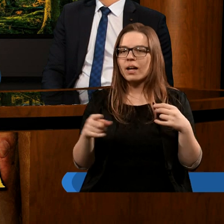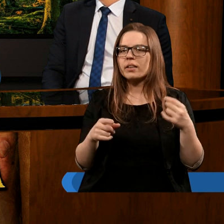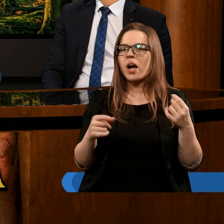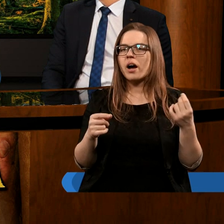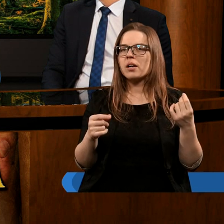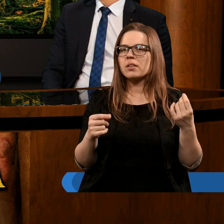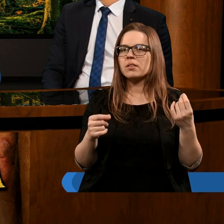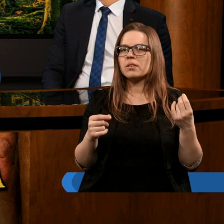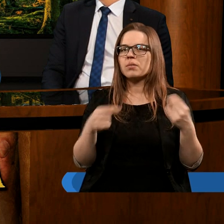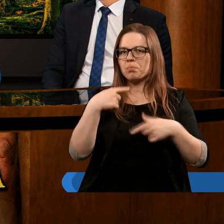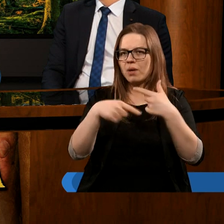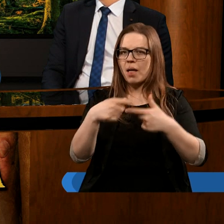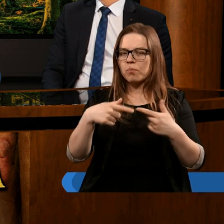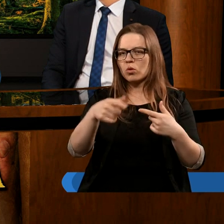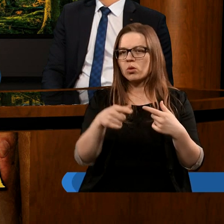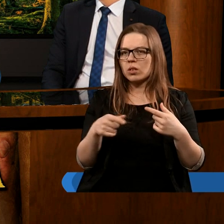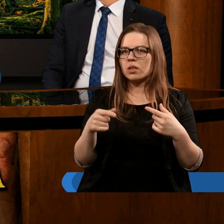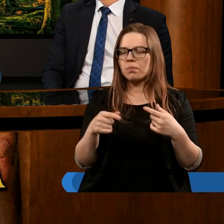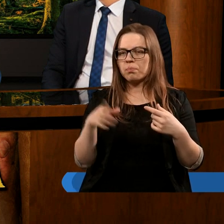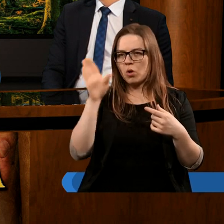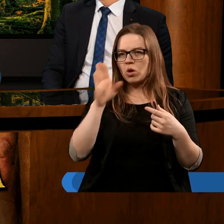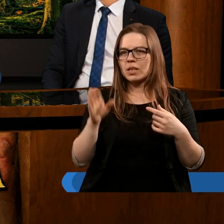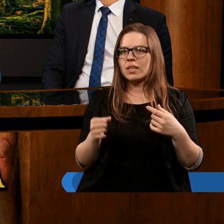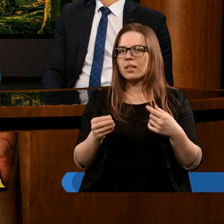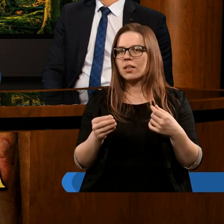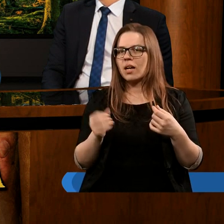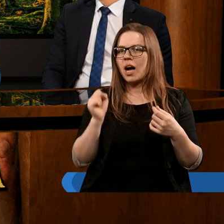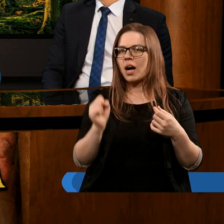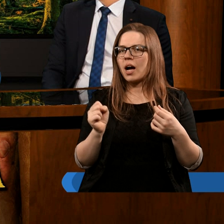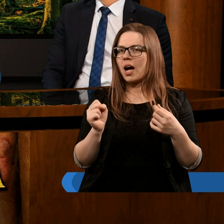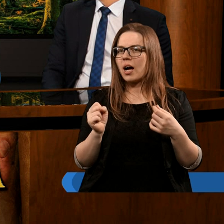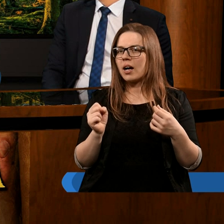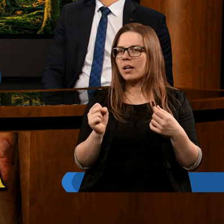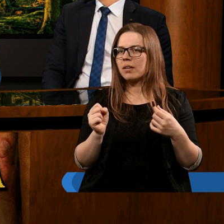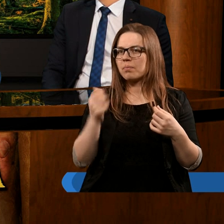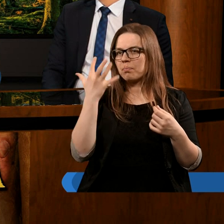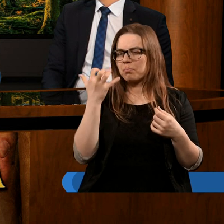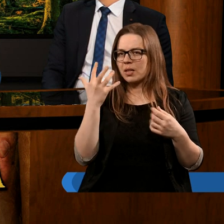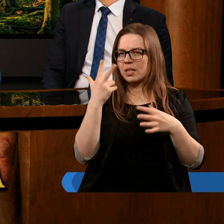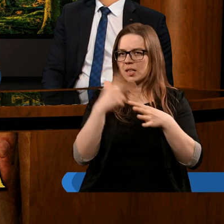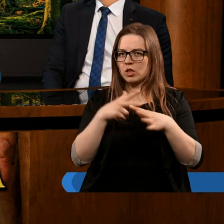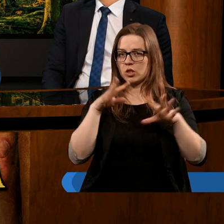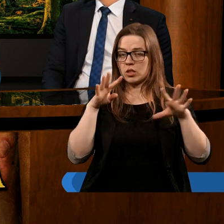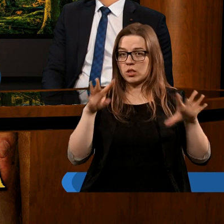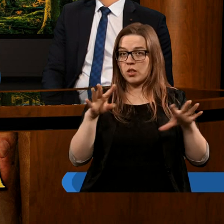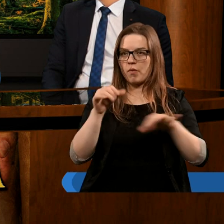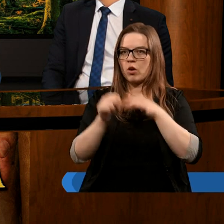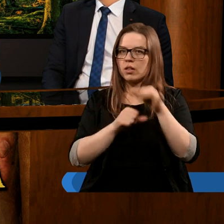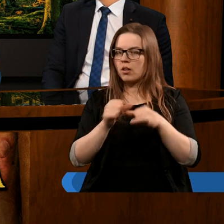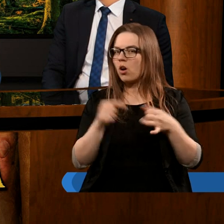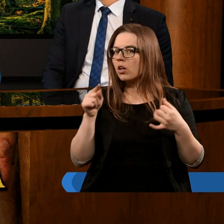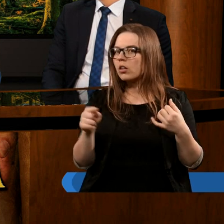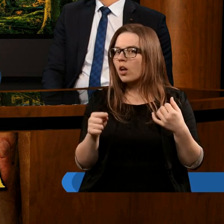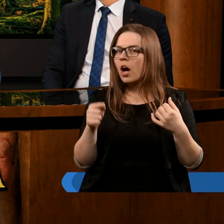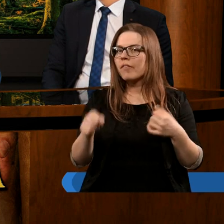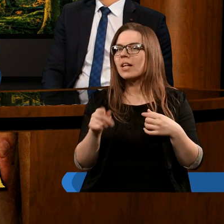plemionu gotskich, a już 539 rok to